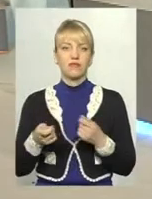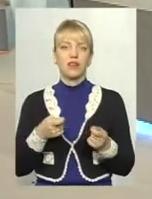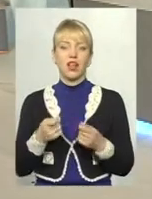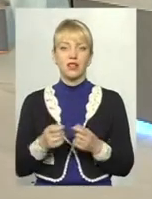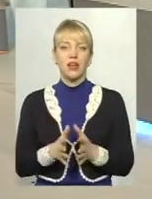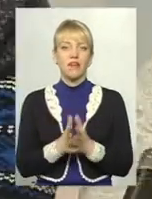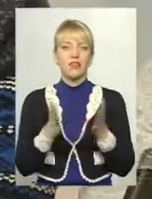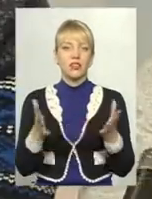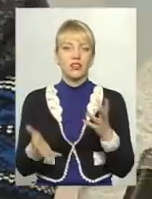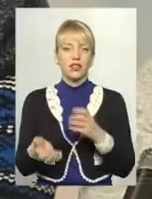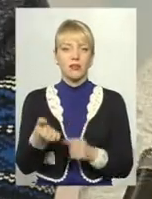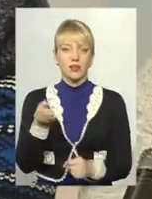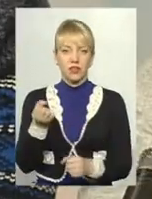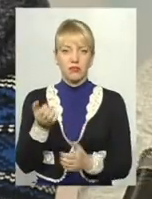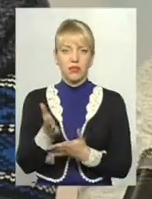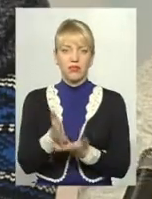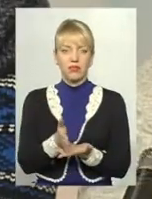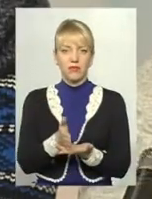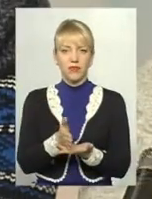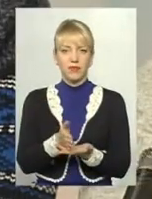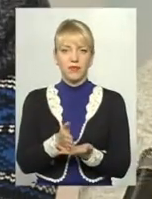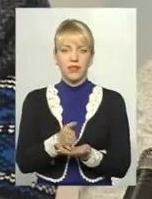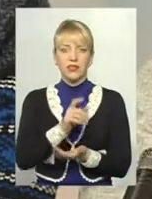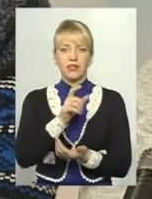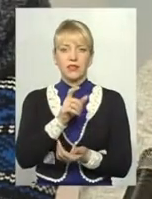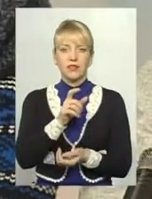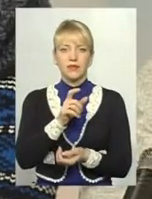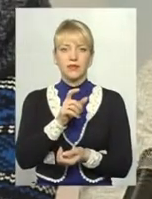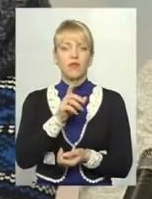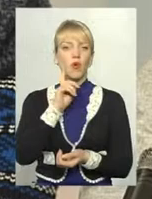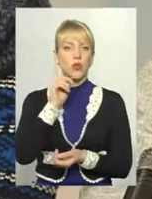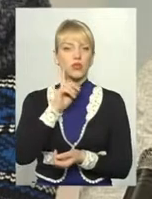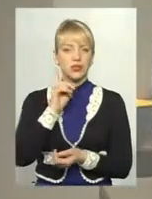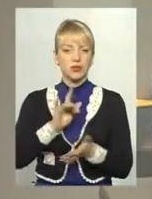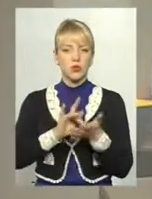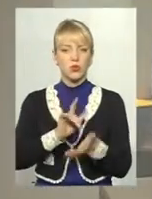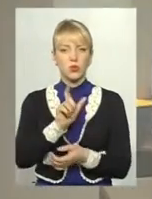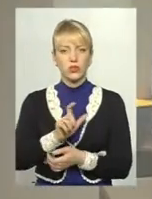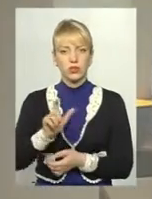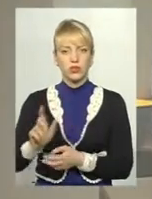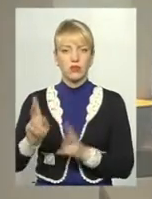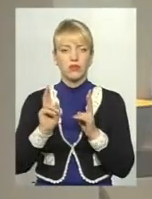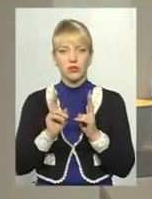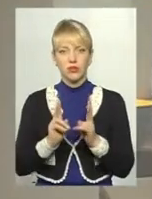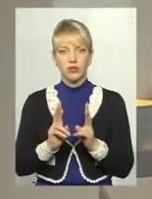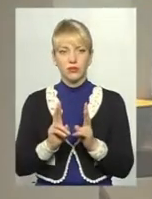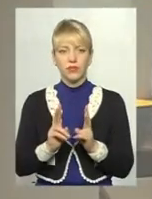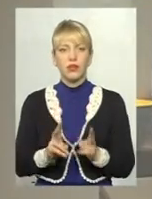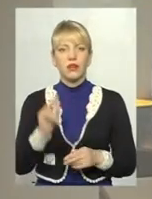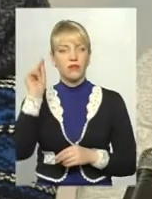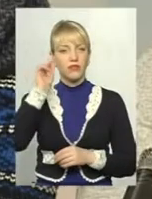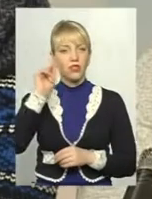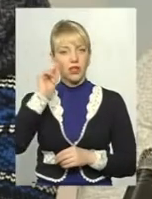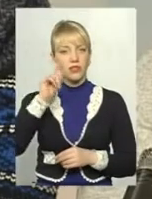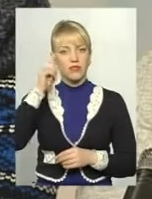величезна підтримка йде на рахунок молодих наших туристів, які вчаться,